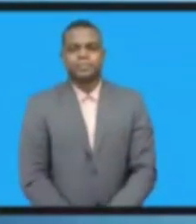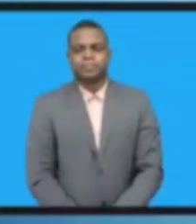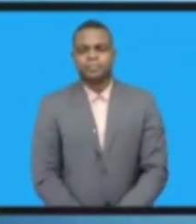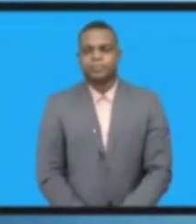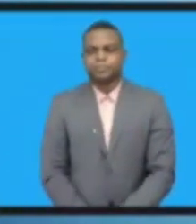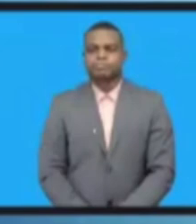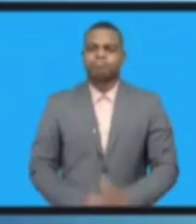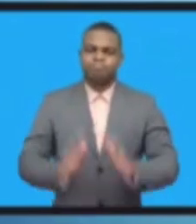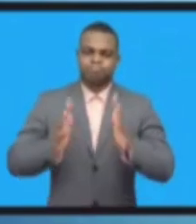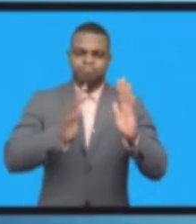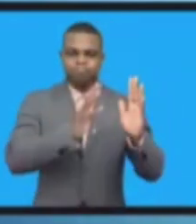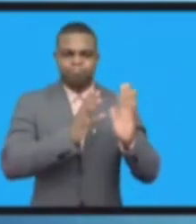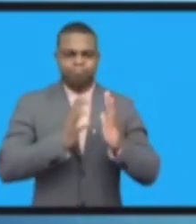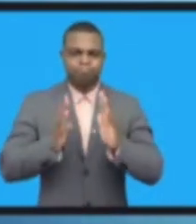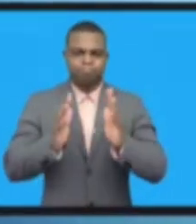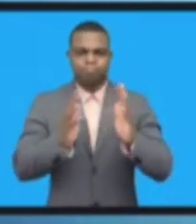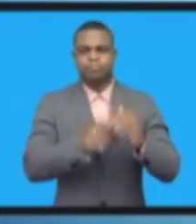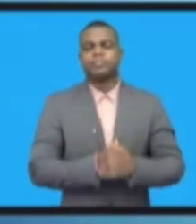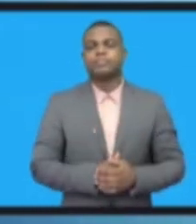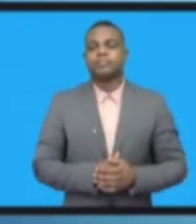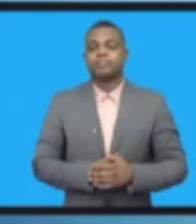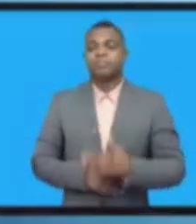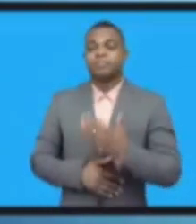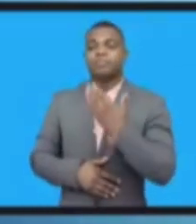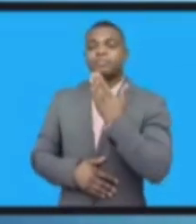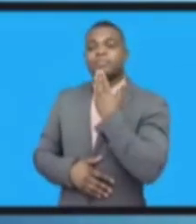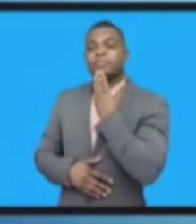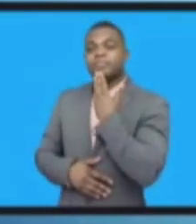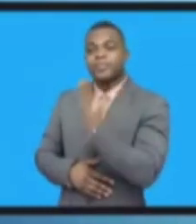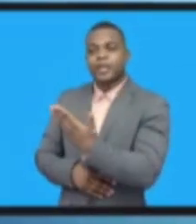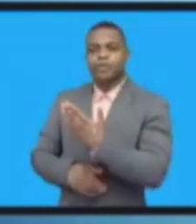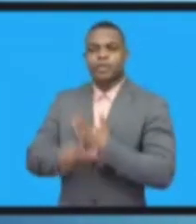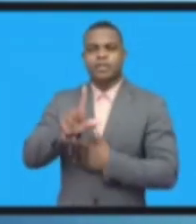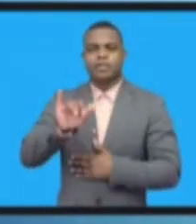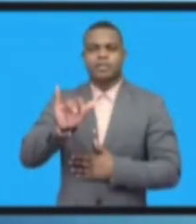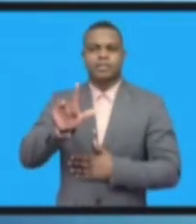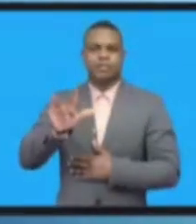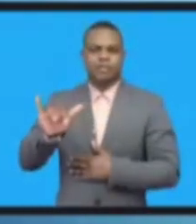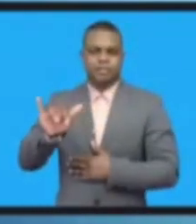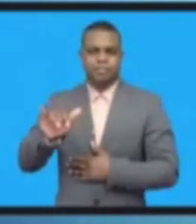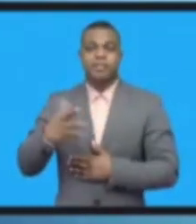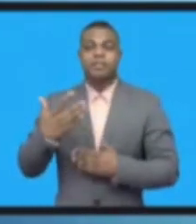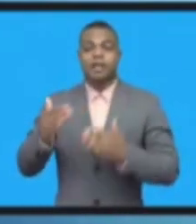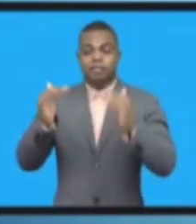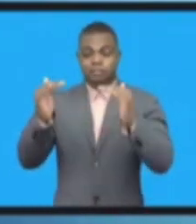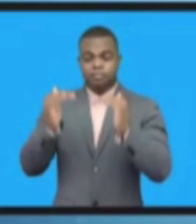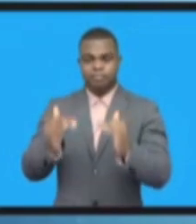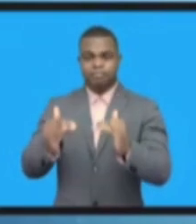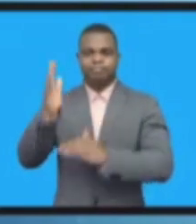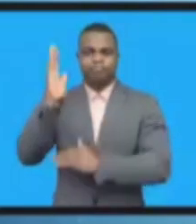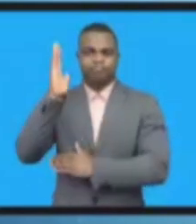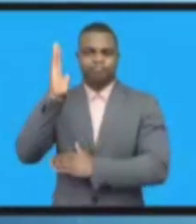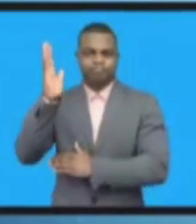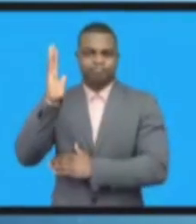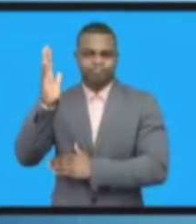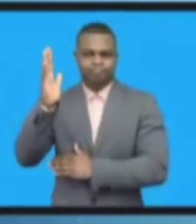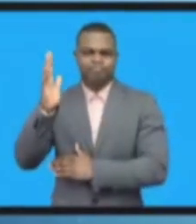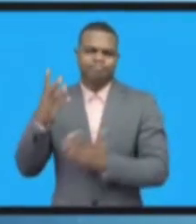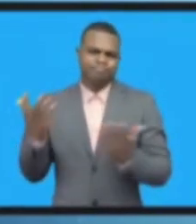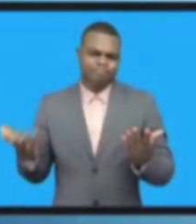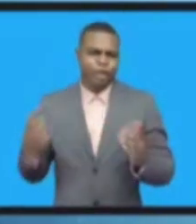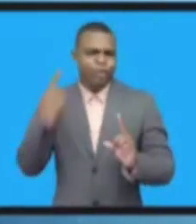Спасибо большое. Следующий докладчик, его можно не представлять. Я бы хотела позвать